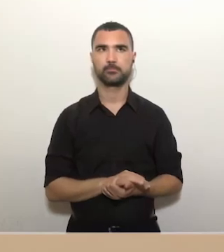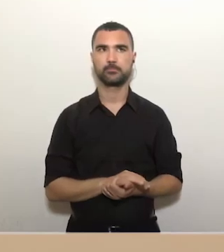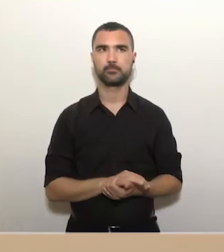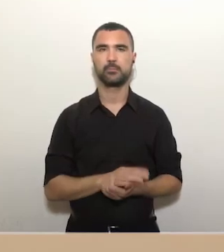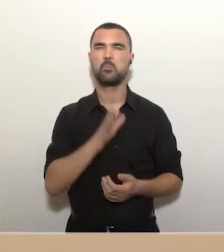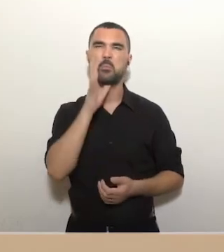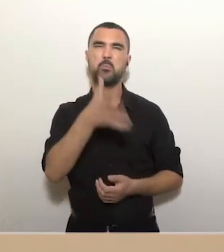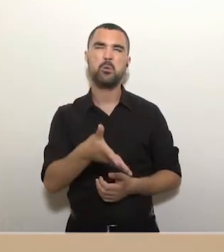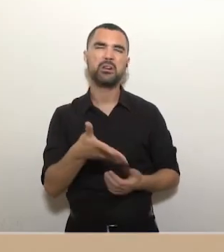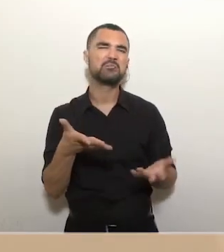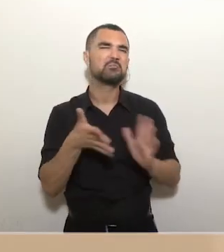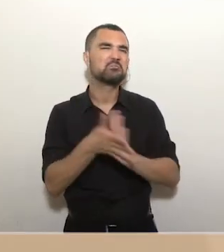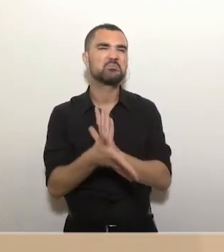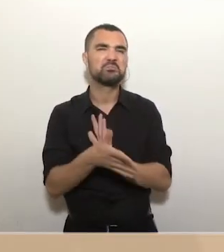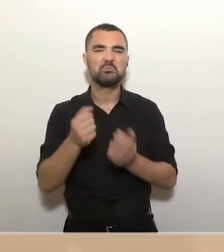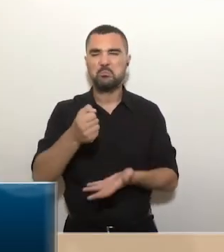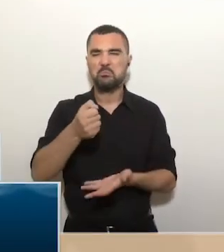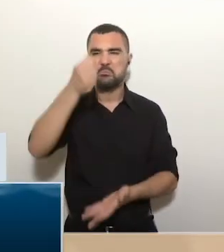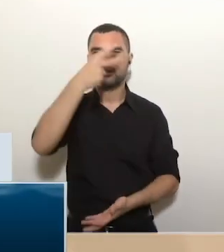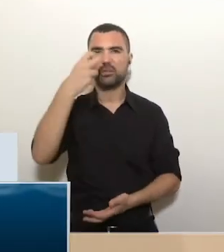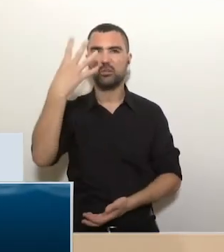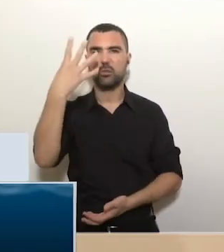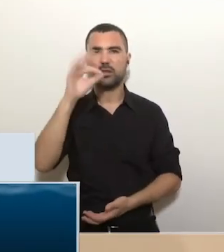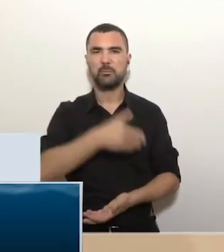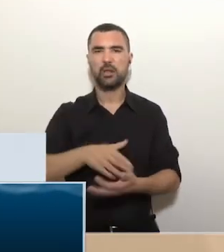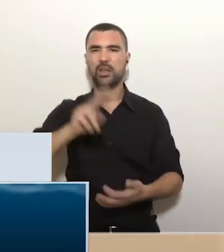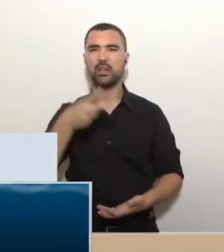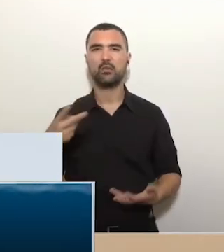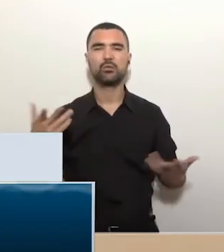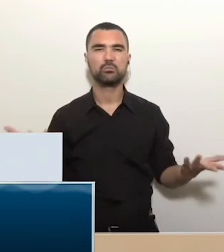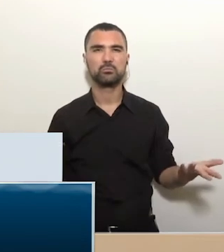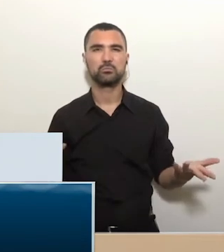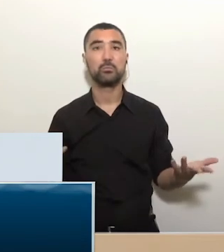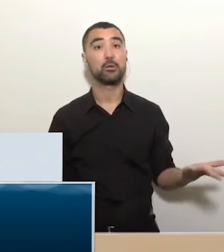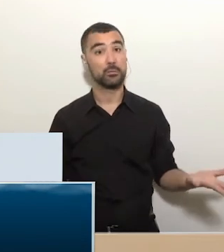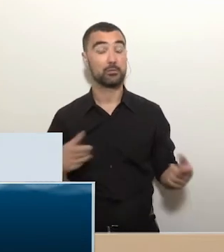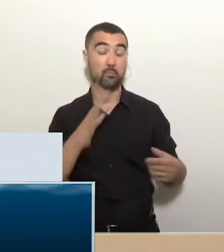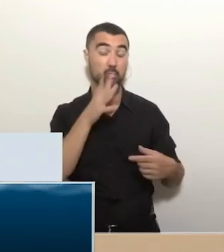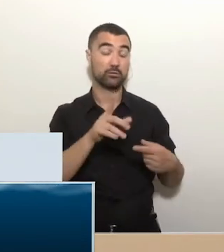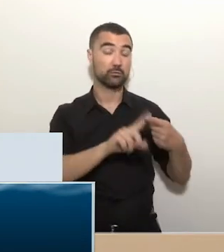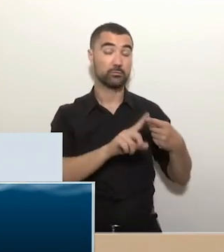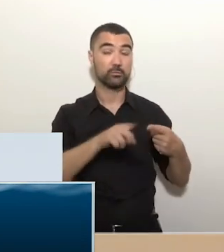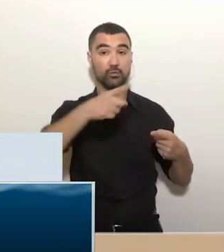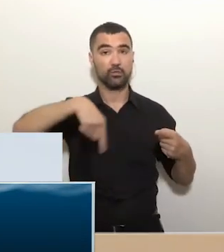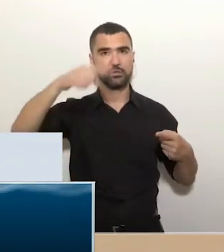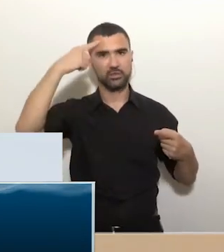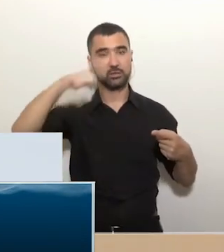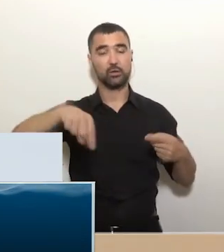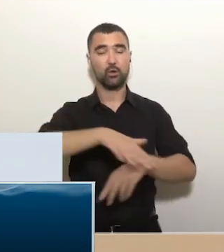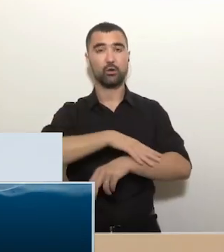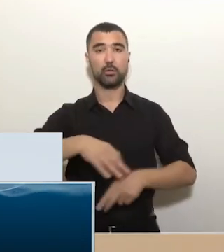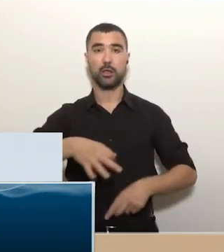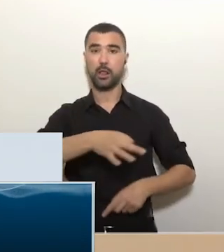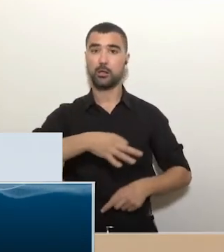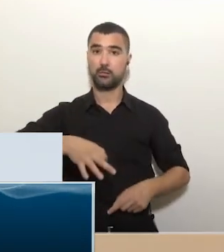Per què s'explica aquest increment de 240 milions d'euros? En primer lloc, saben vostès que el Govern de Salles